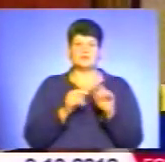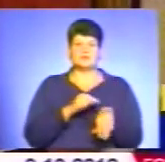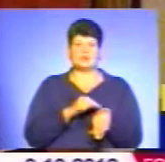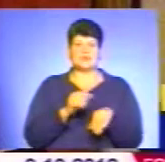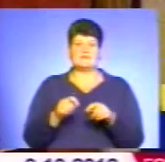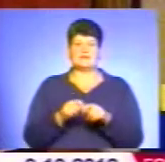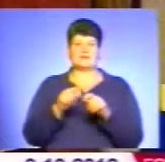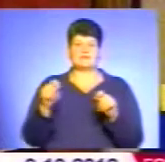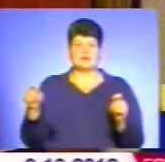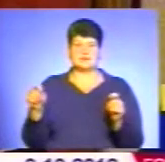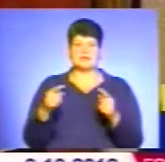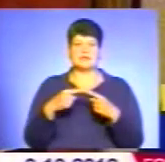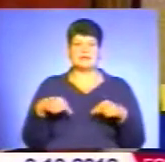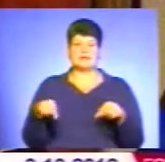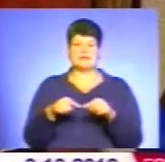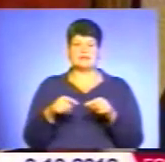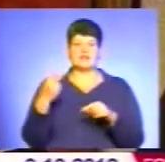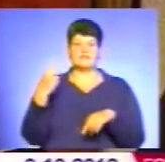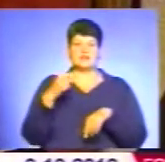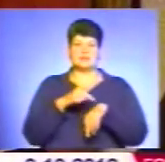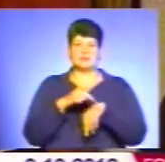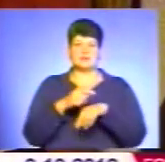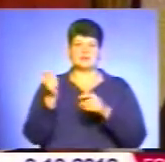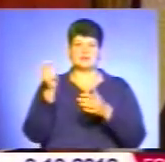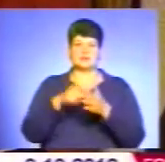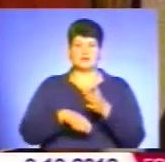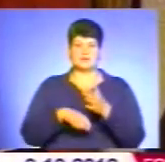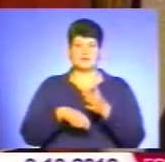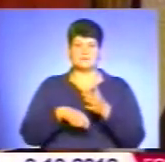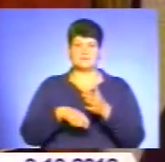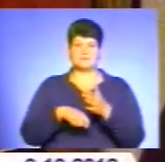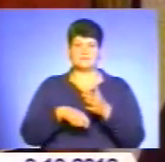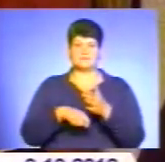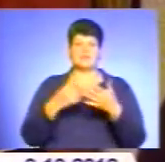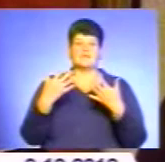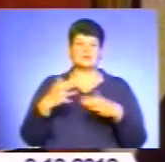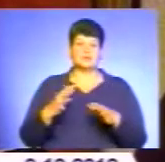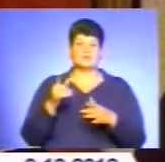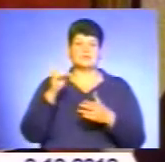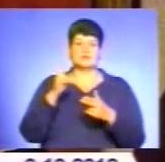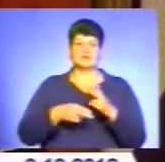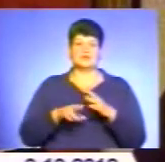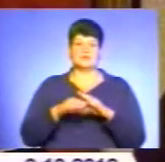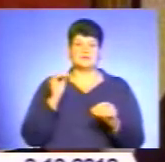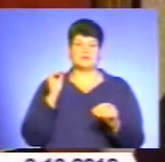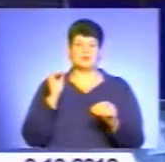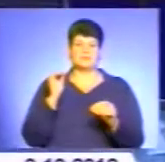дільниця, а в 20 годин закривається. І все, тоді закінчується вибор.